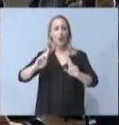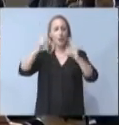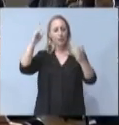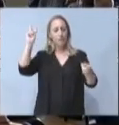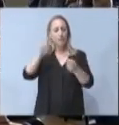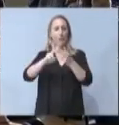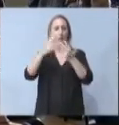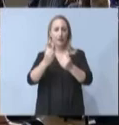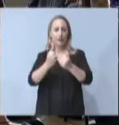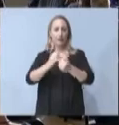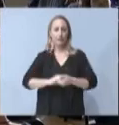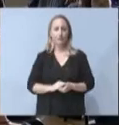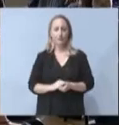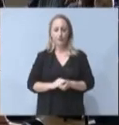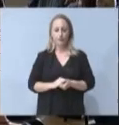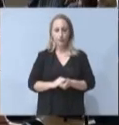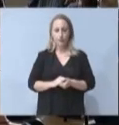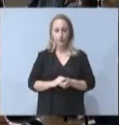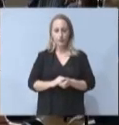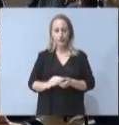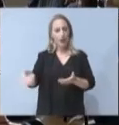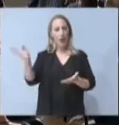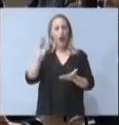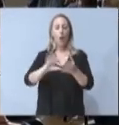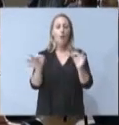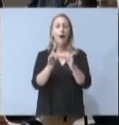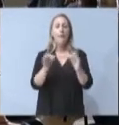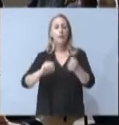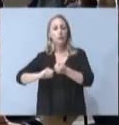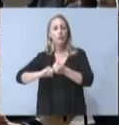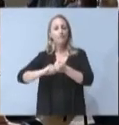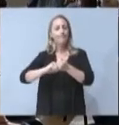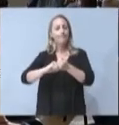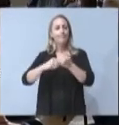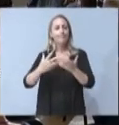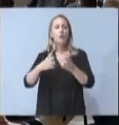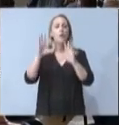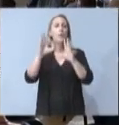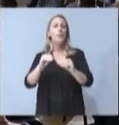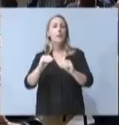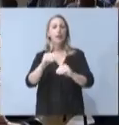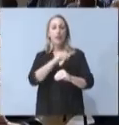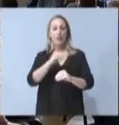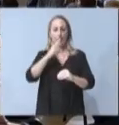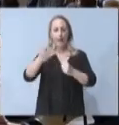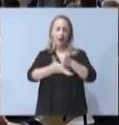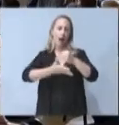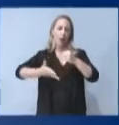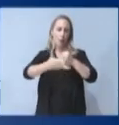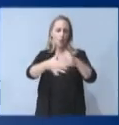Ένα ακόμα μέτρο ενίσχυσης αφορά το πρωτοκινή τομέα.